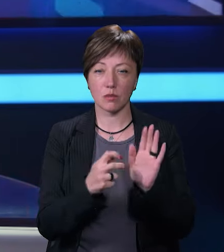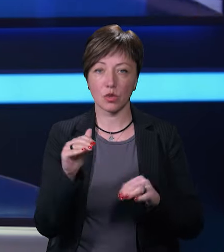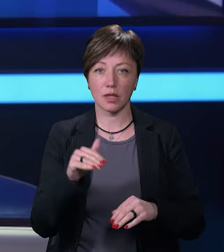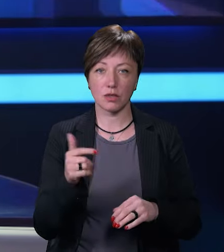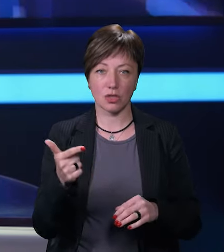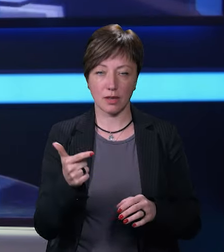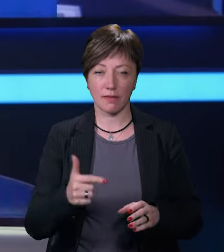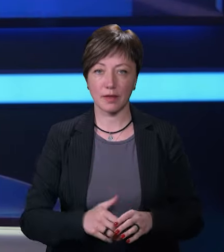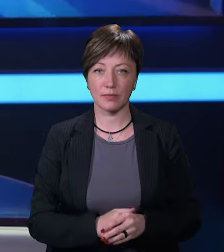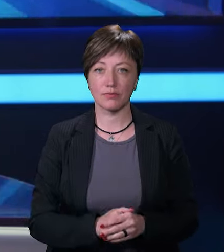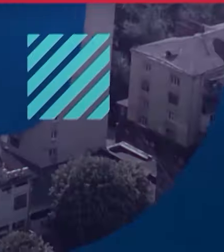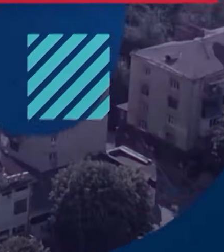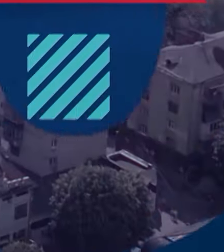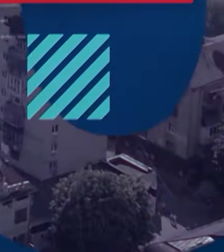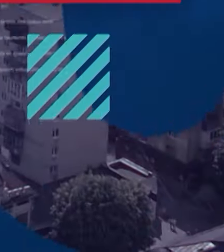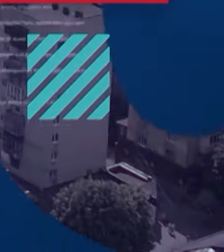тисяч гривень.